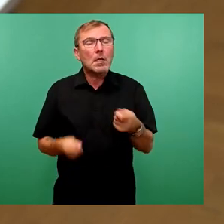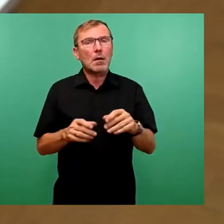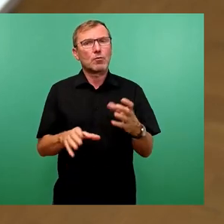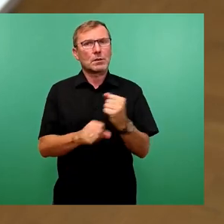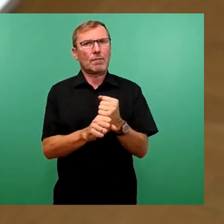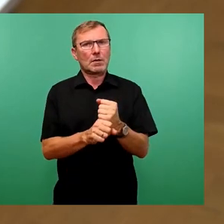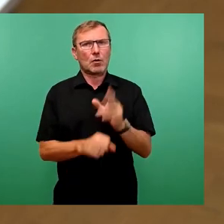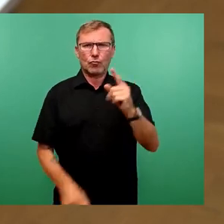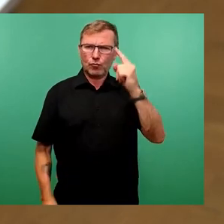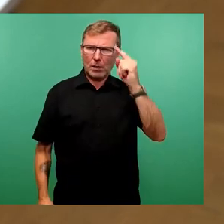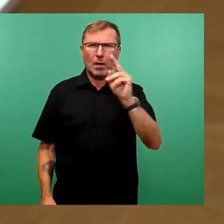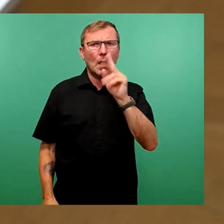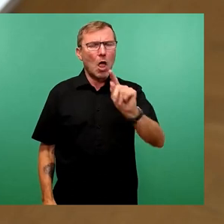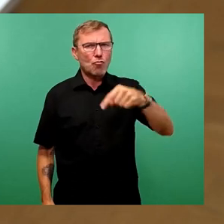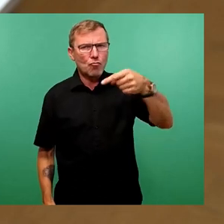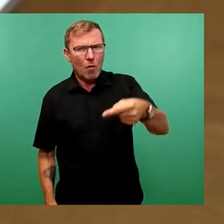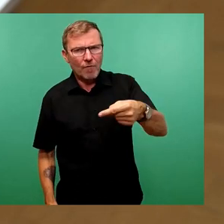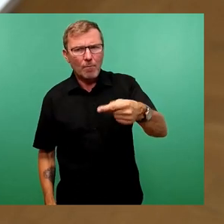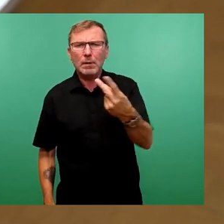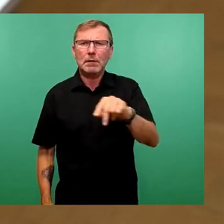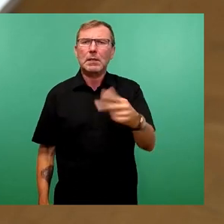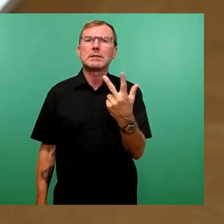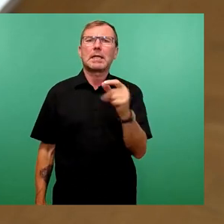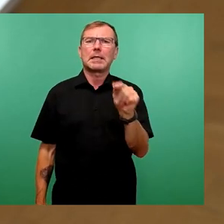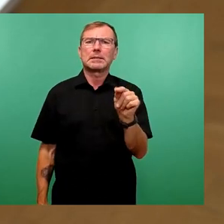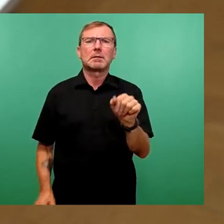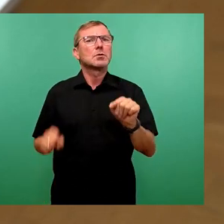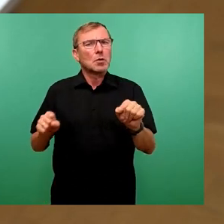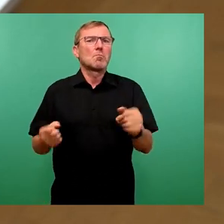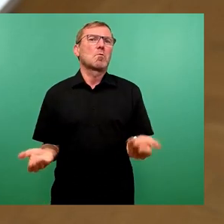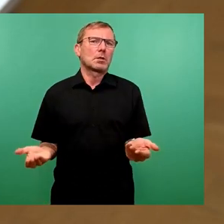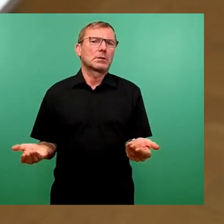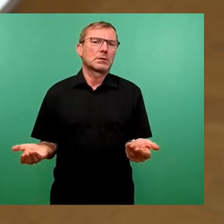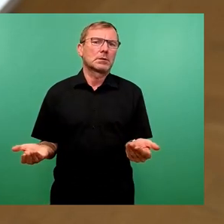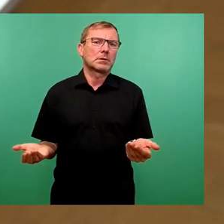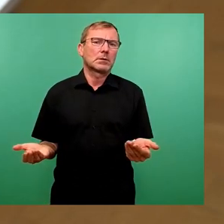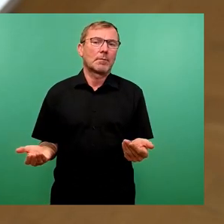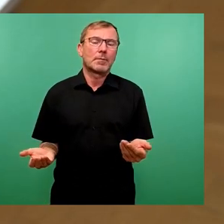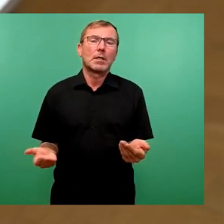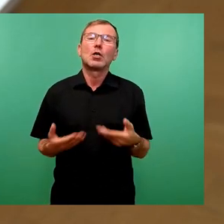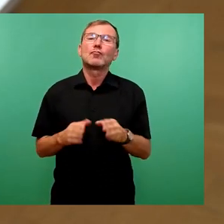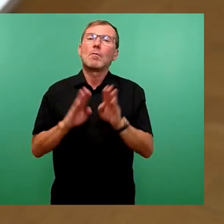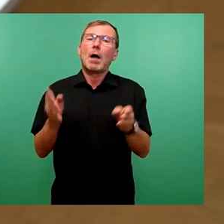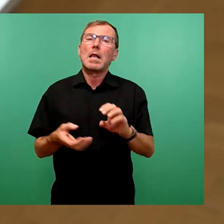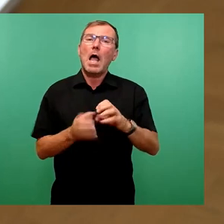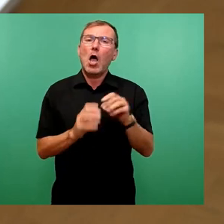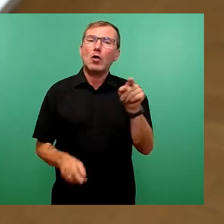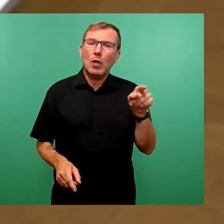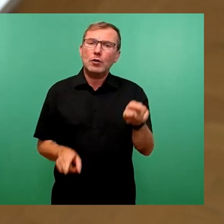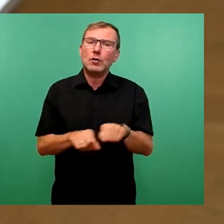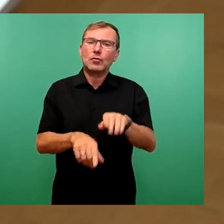Stadtrates im November 2023 möglich sei. Zur Schwimmhalle Klotsche werde derzeit eine